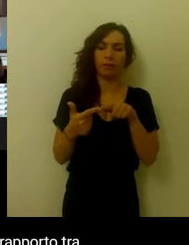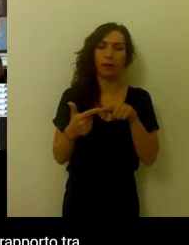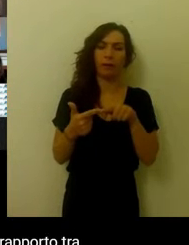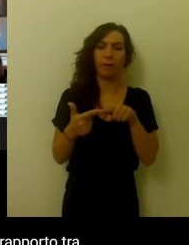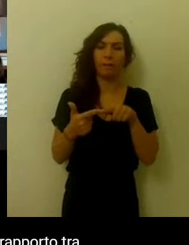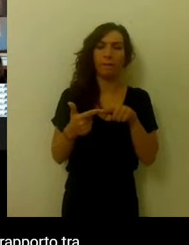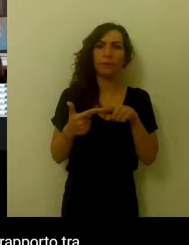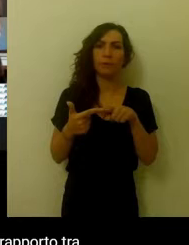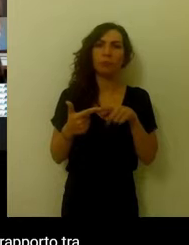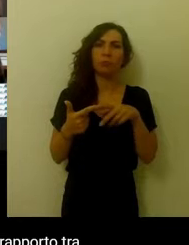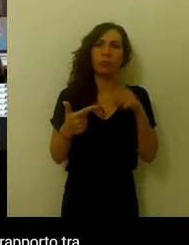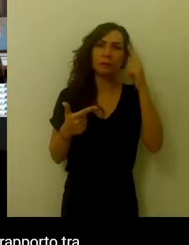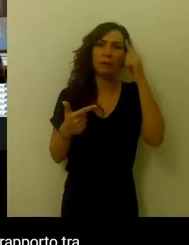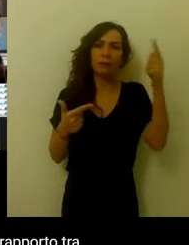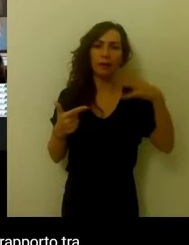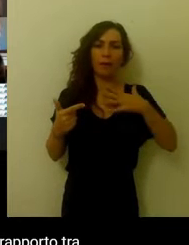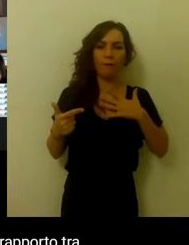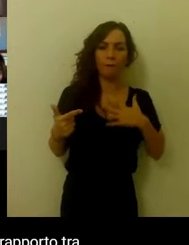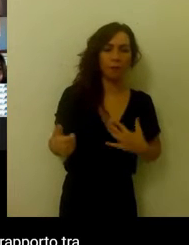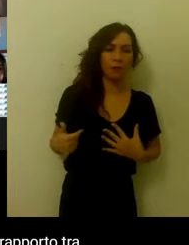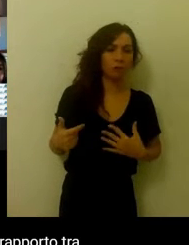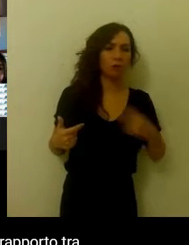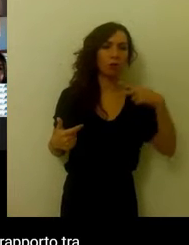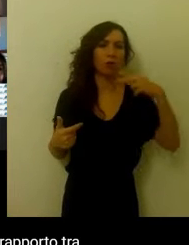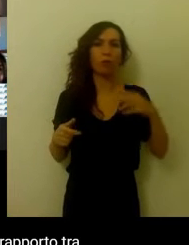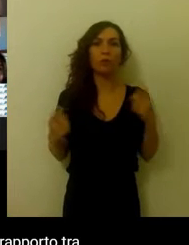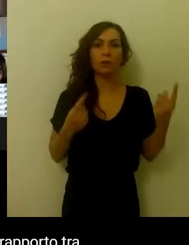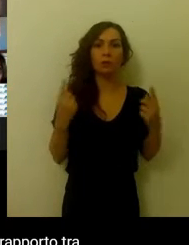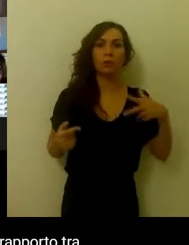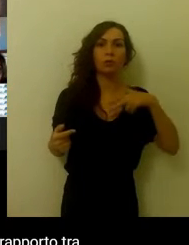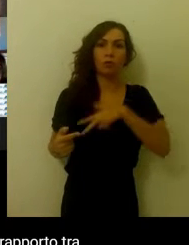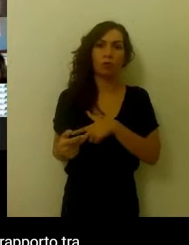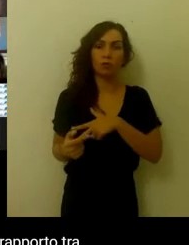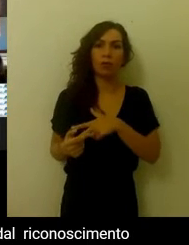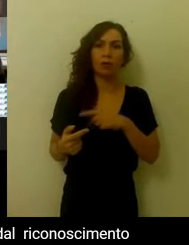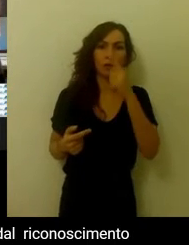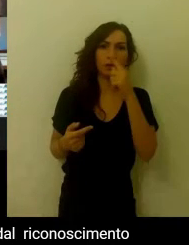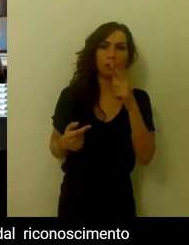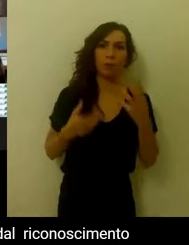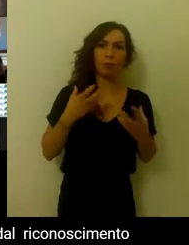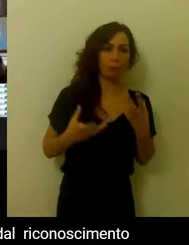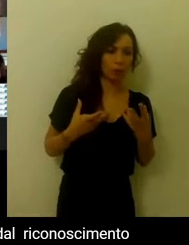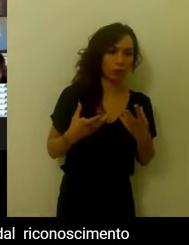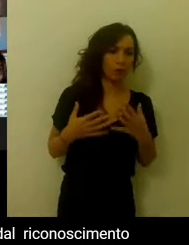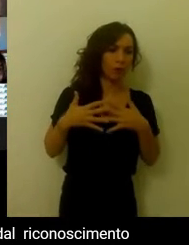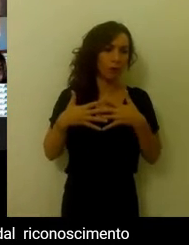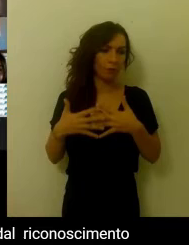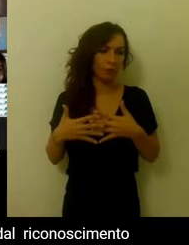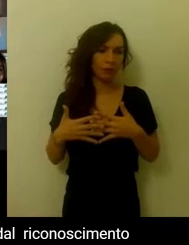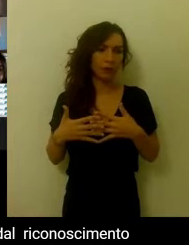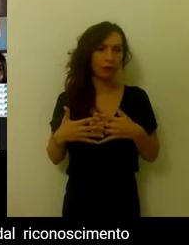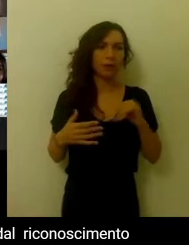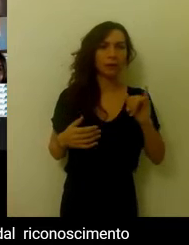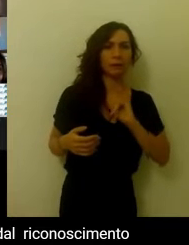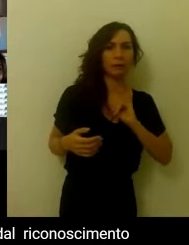propria fisicità e dalla dimensione sociale. Esiste un rapporto tra identità e riconoscimento.